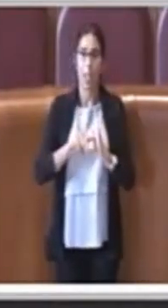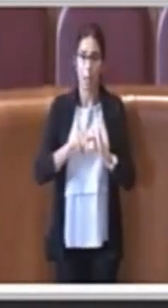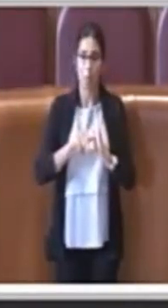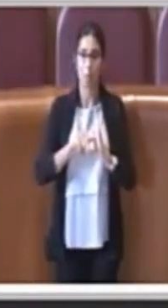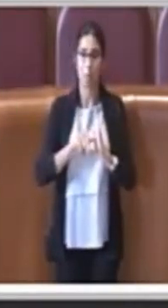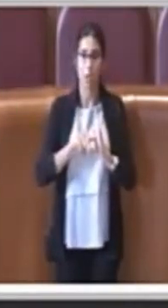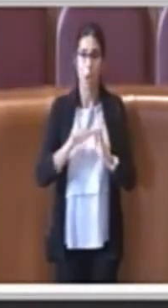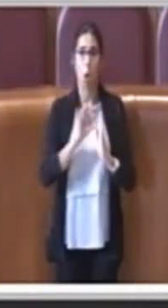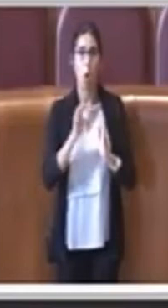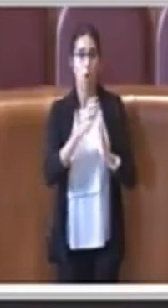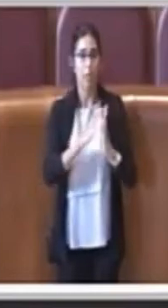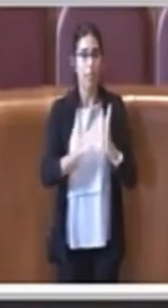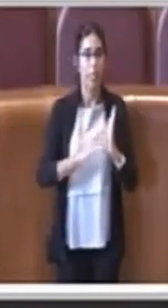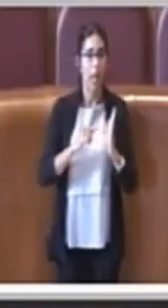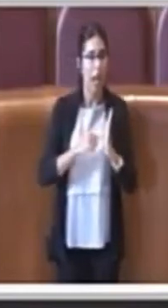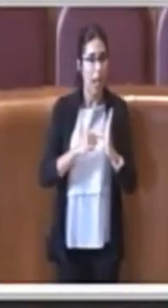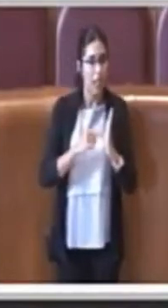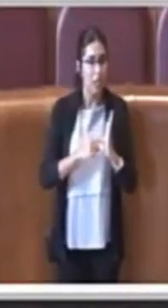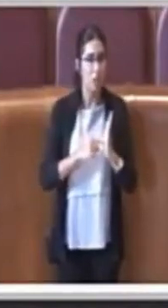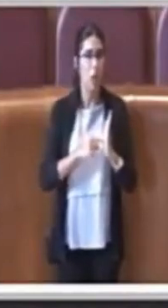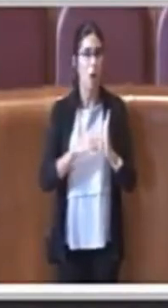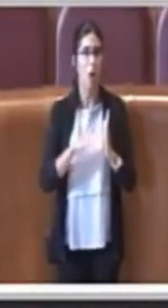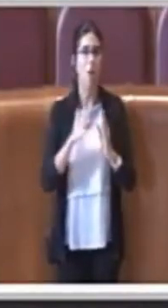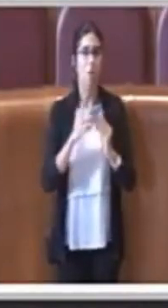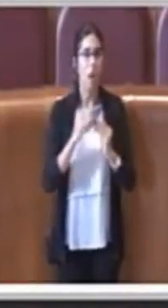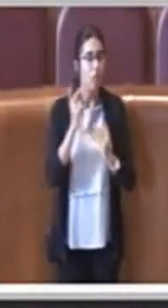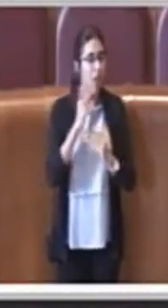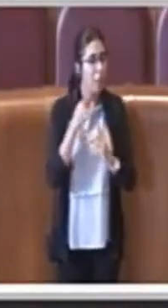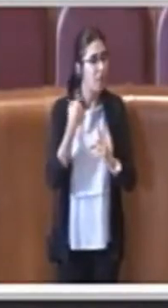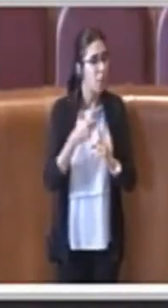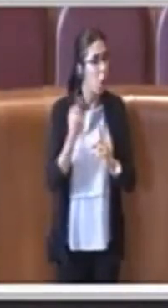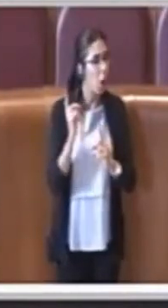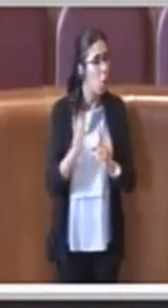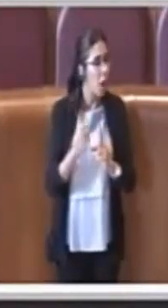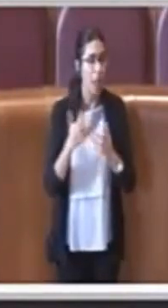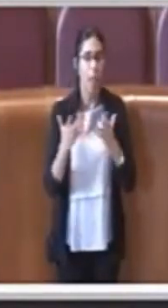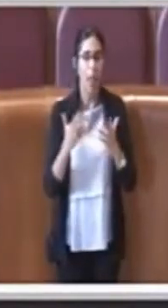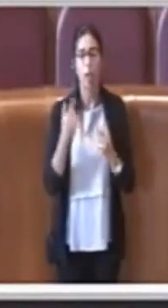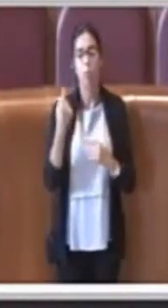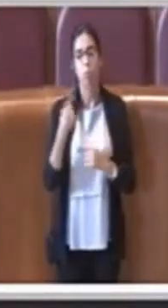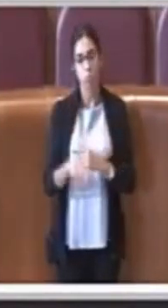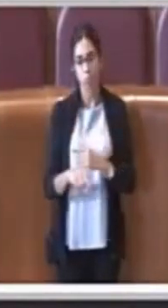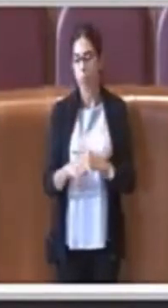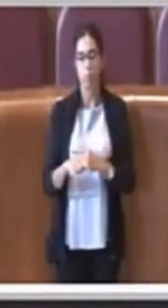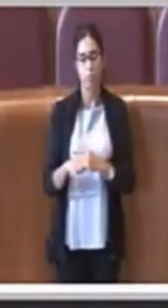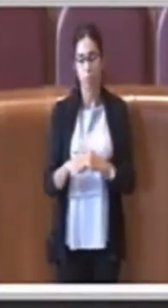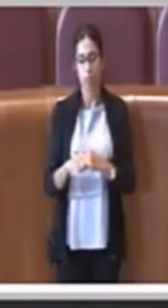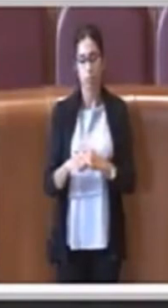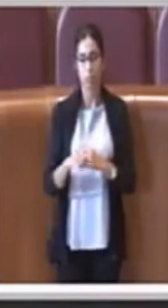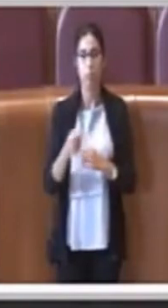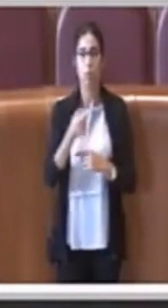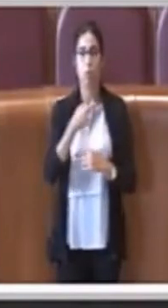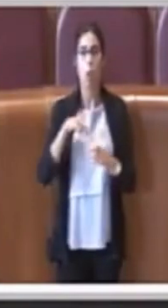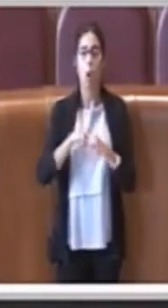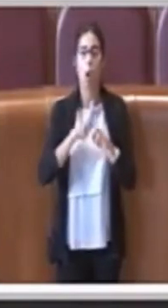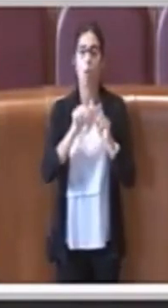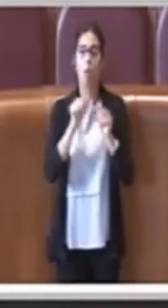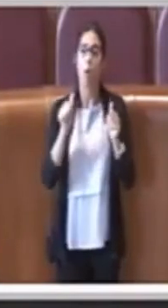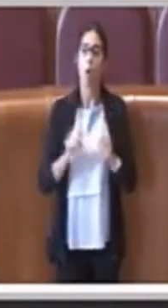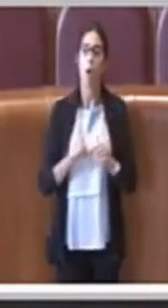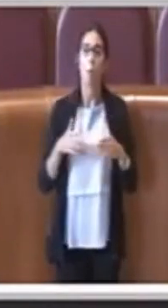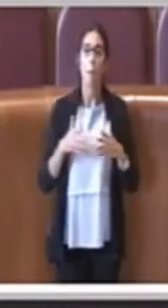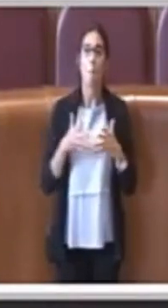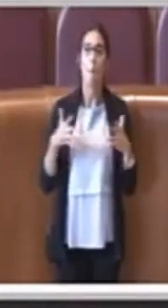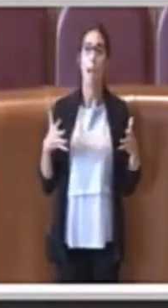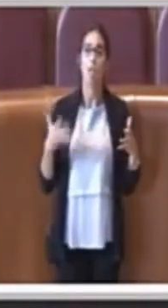testo, quanto è stato fatto, quanto non è stato fatto, eccetera. Diciamo che noi da maggioranza, lo ha già detto